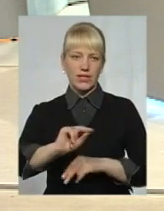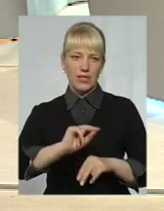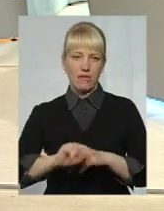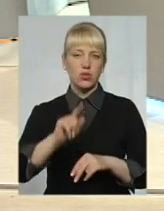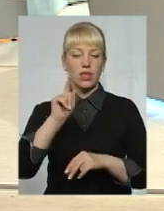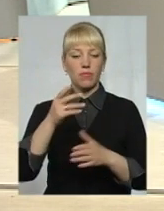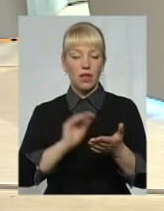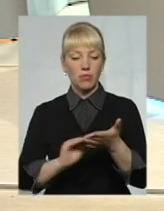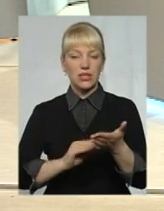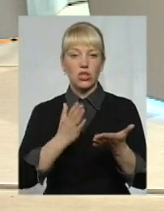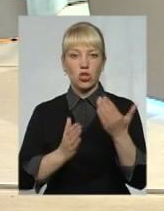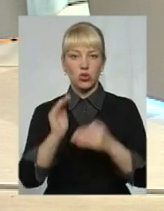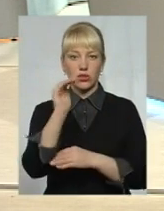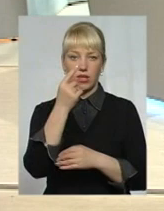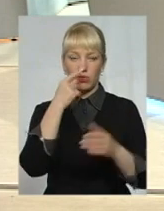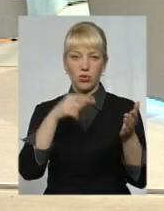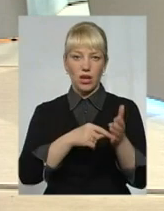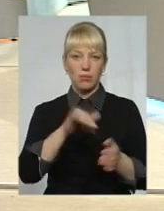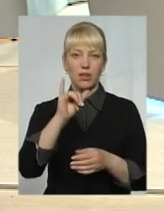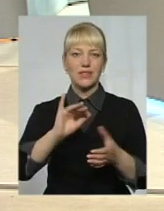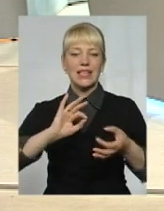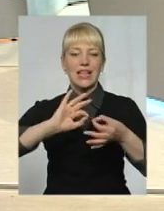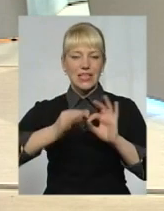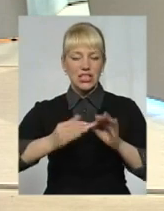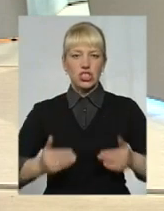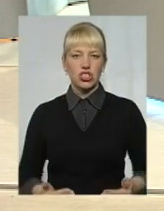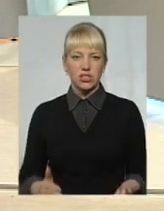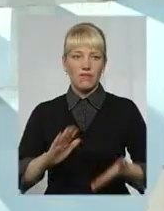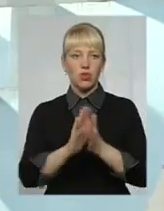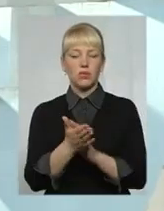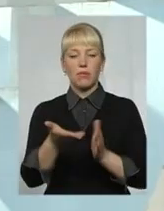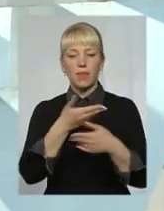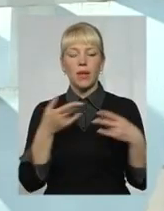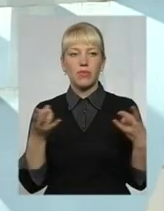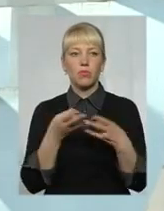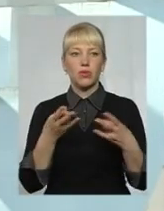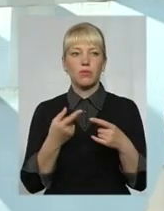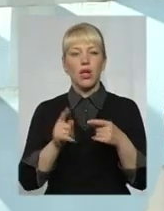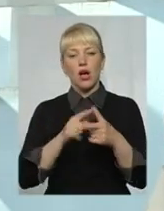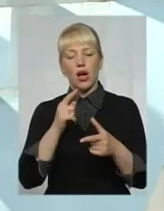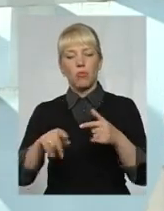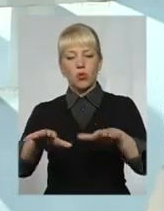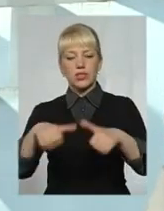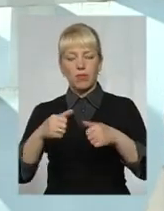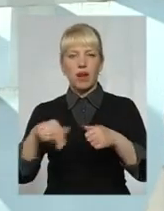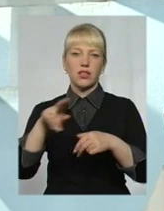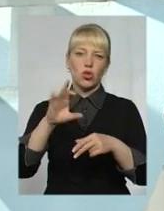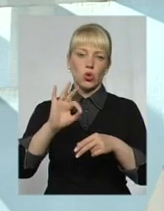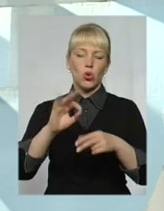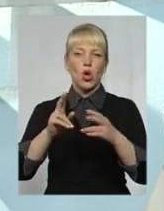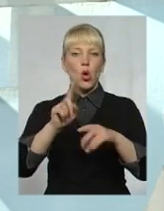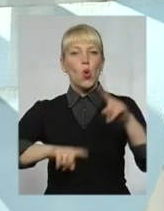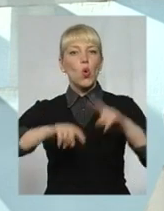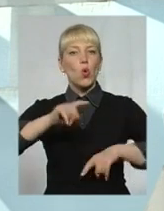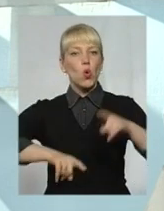написано, що дитина потрапила в складні життєві обставини, нам необхідно цю дитину або забрати до близьких родичів, або з